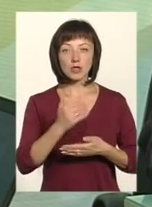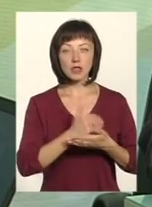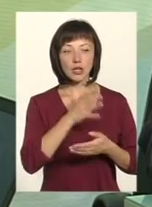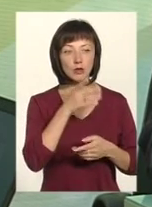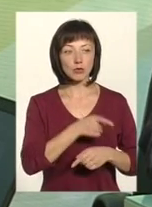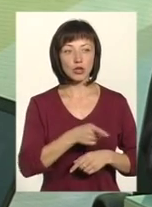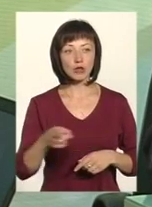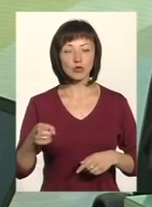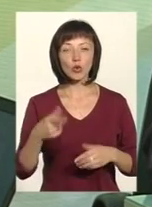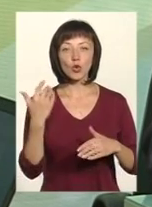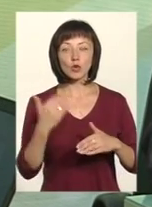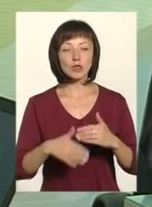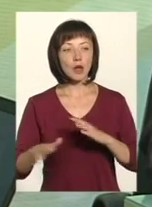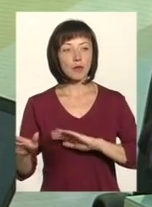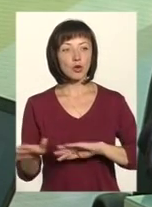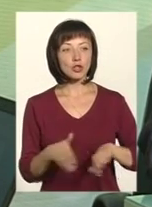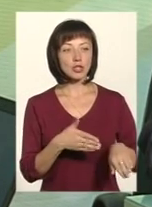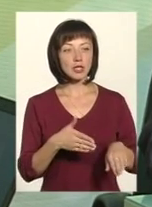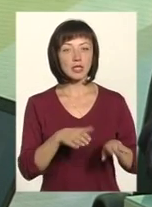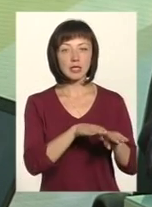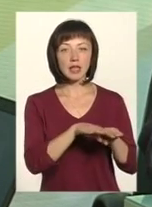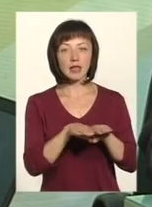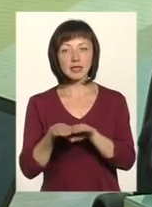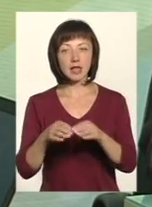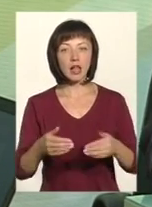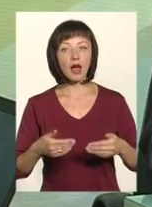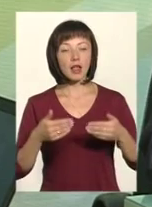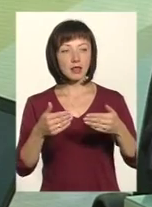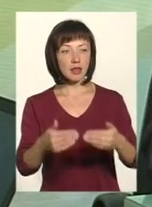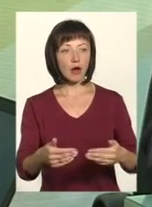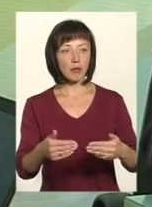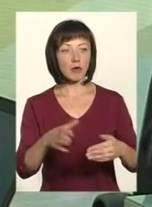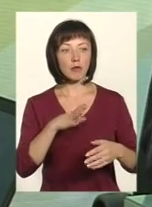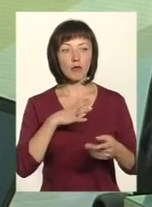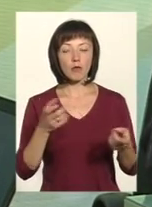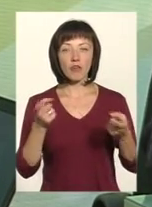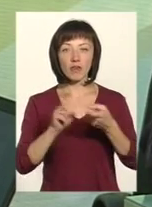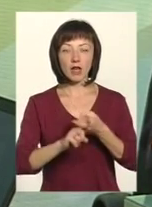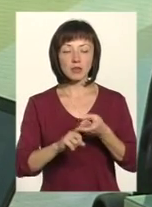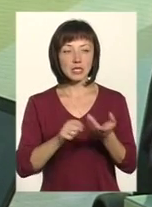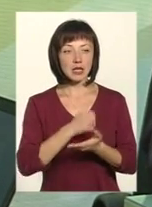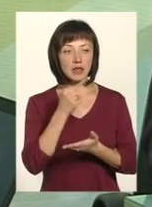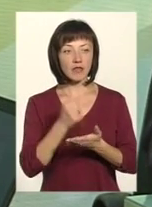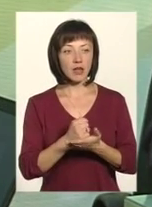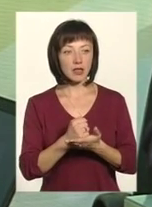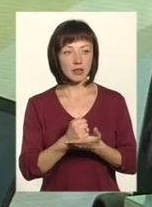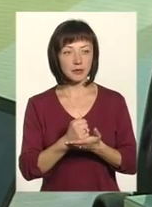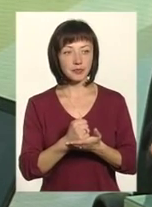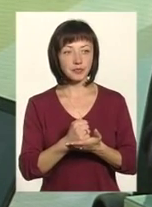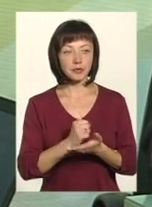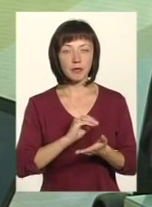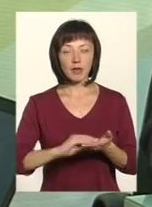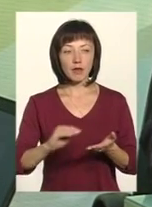ми пройшли уже цілий етап, який був пов'язаний з тим, щоб затвердити, виписати, вірніше, спочатку